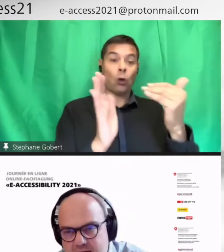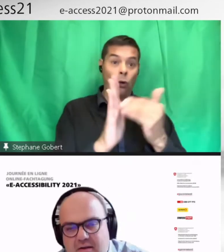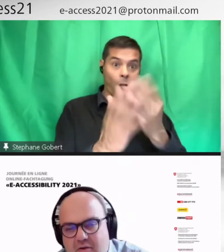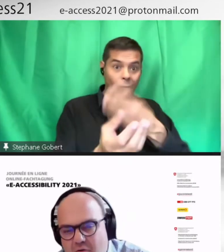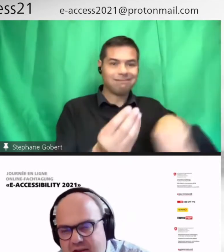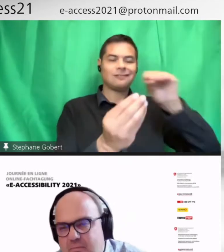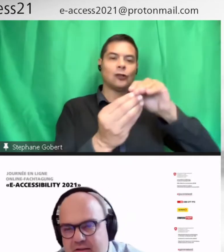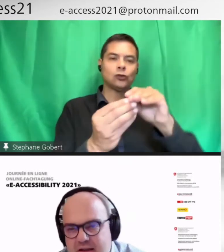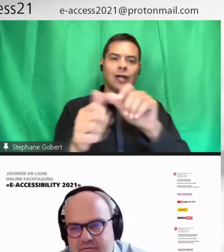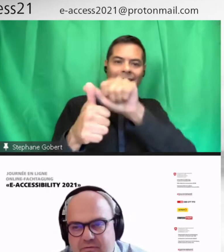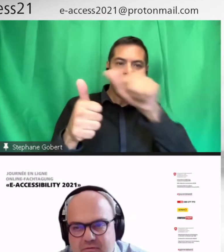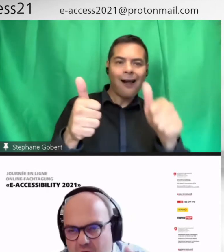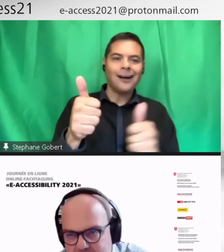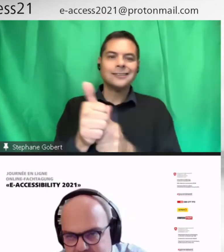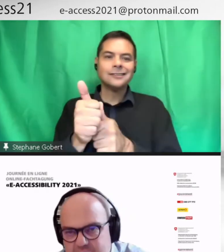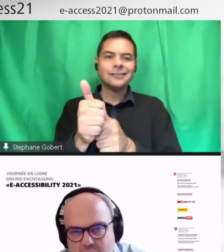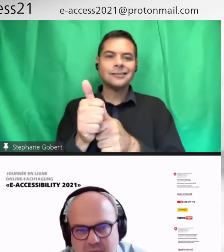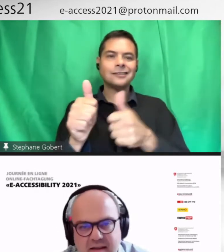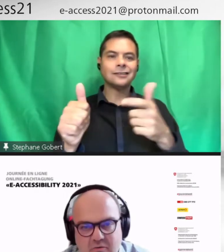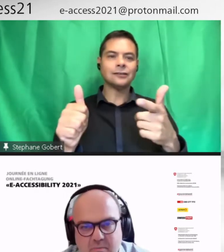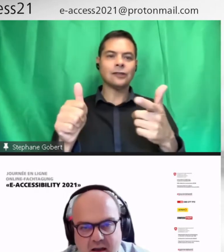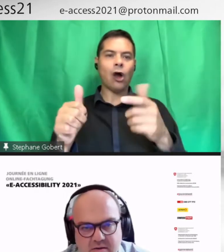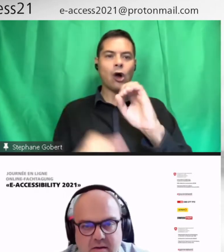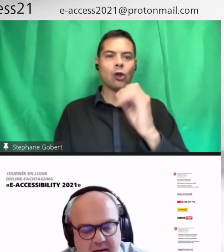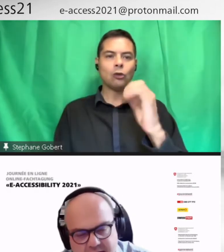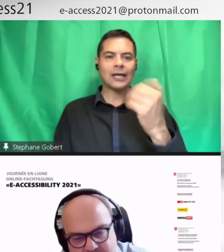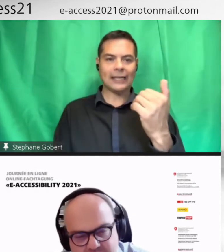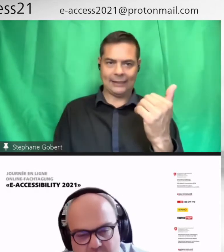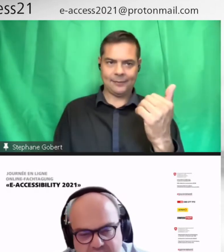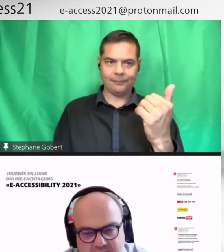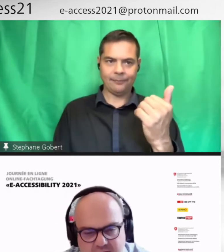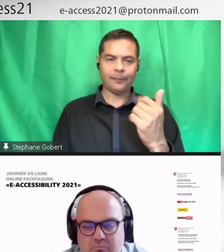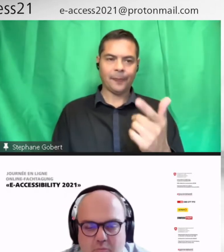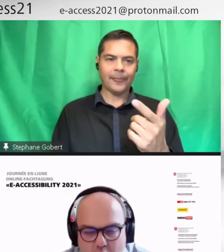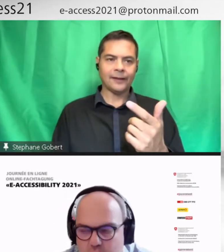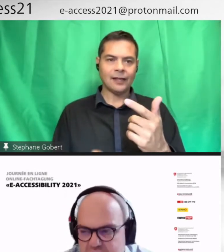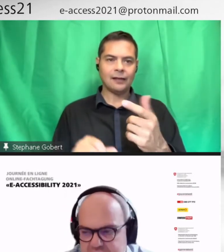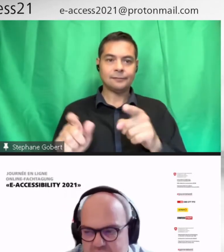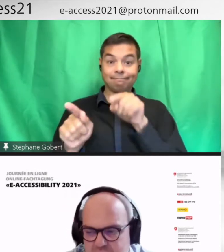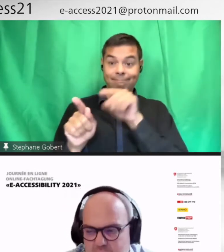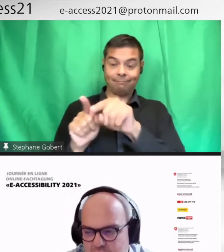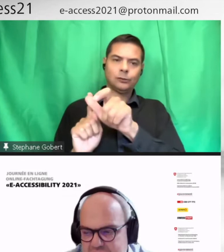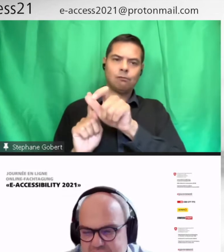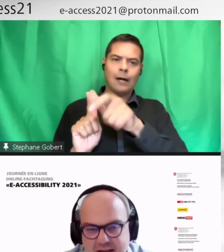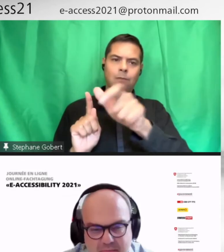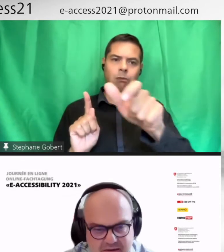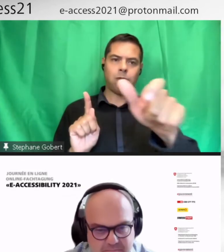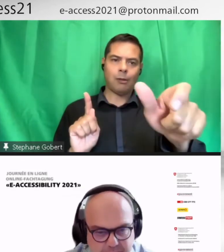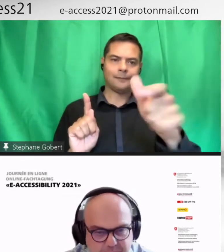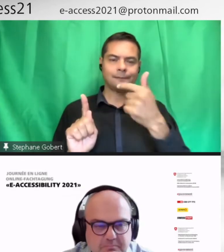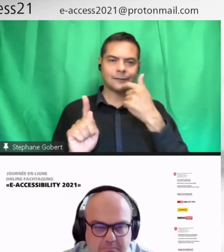on quitte le PDF, on quitte cette forme liée à une page. Ça devient un apprentissage beaucoup plus dynamique.